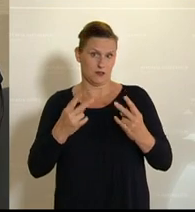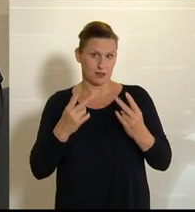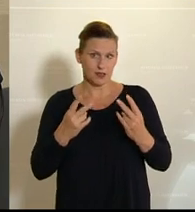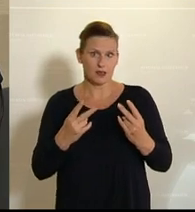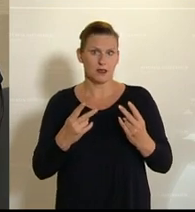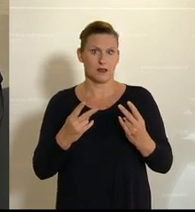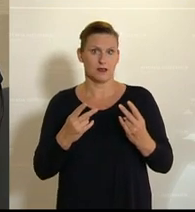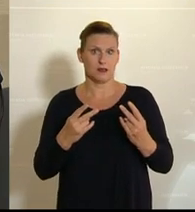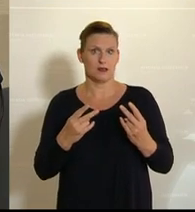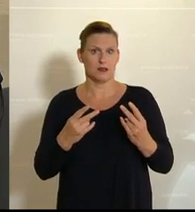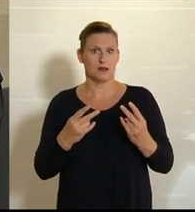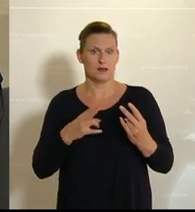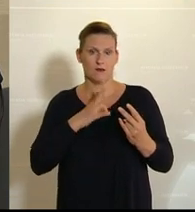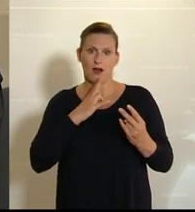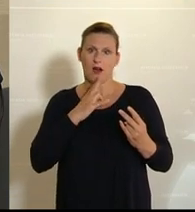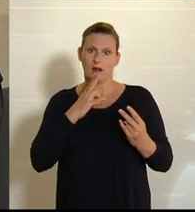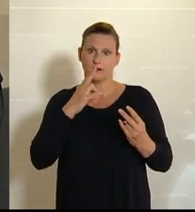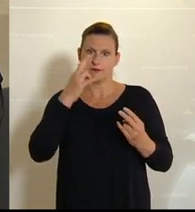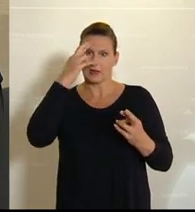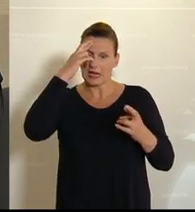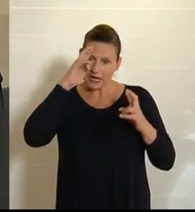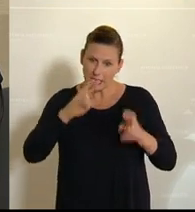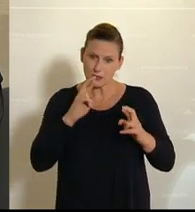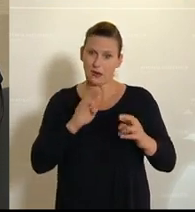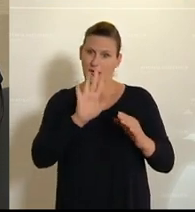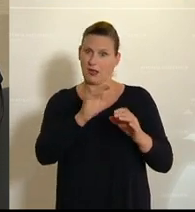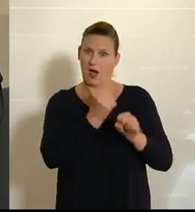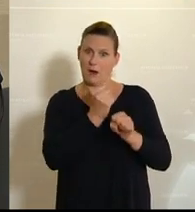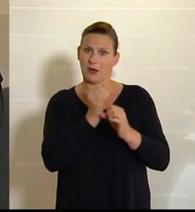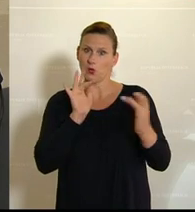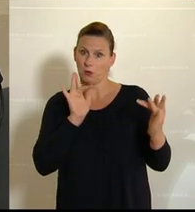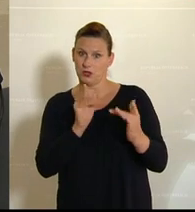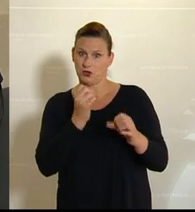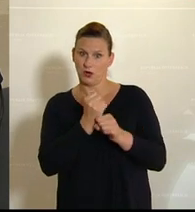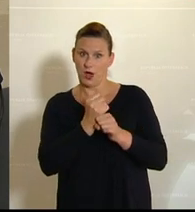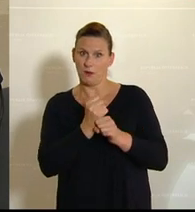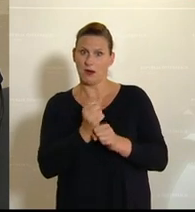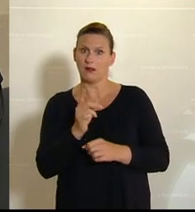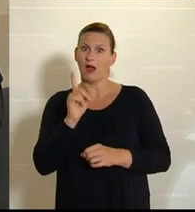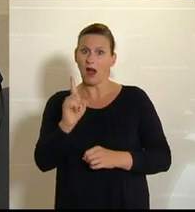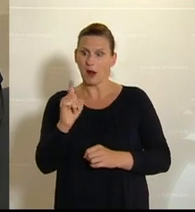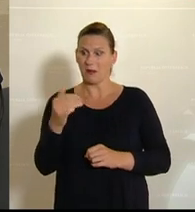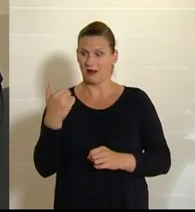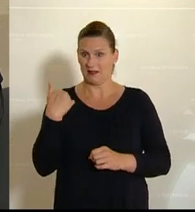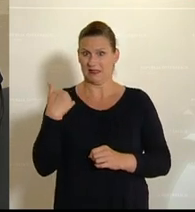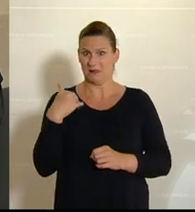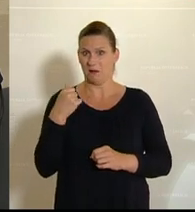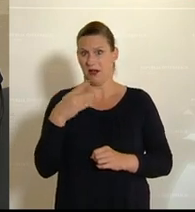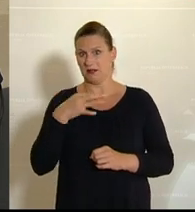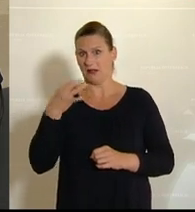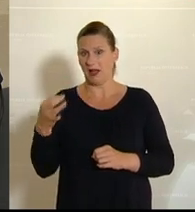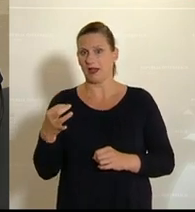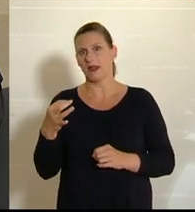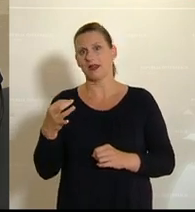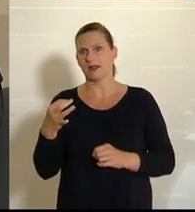feststellen, dass ich tiefsten Respekt für die Oppositionsarbeit an sich empfinde. Aber in den letzten Tagen war es nicht immer